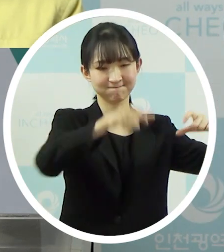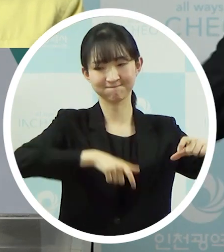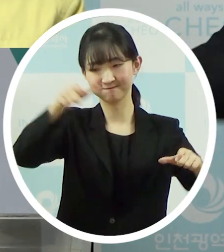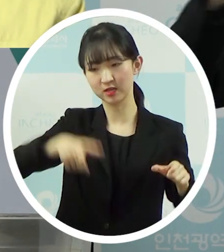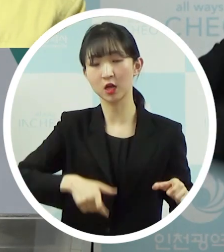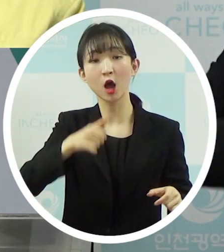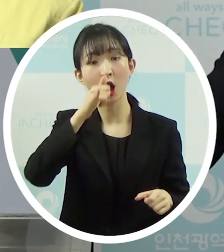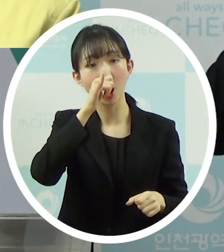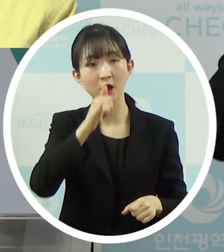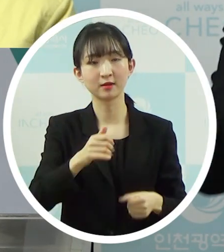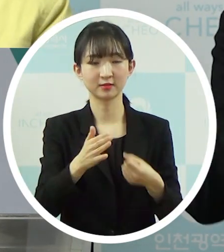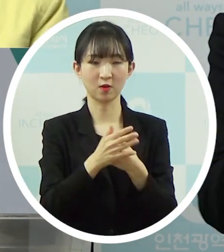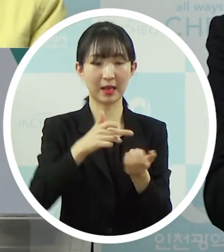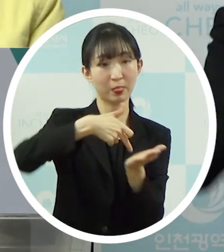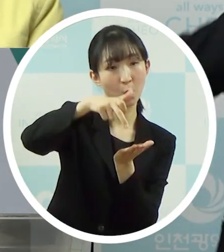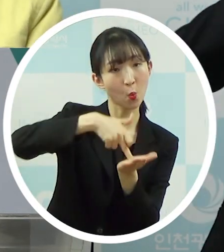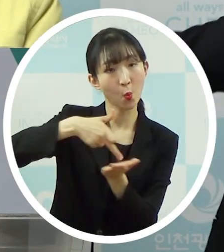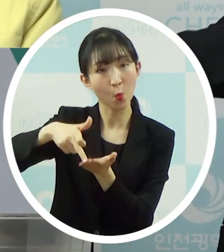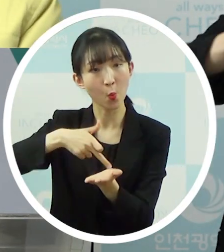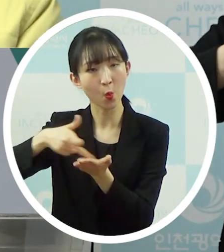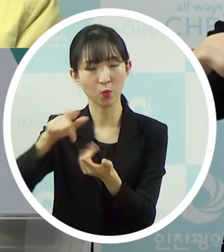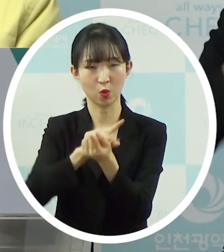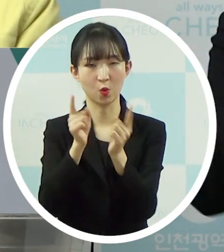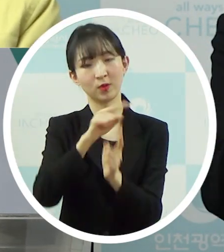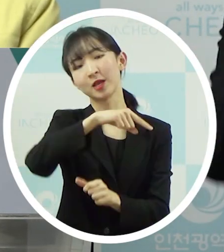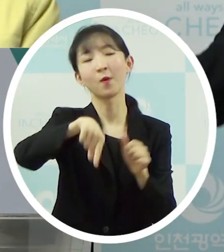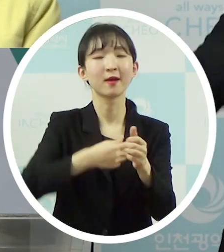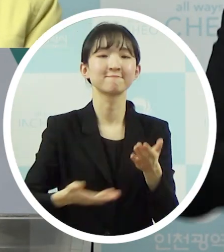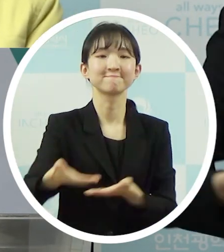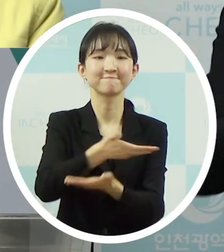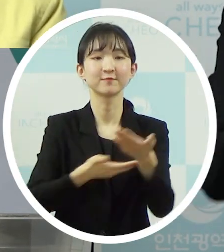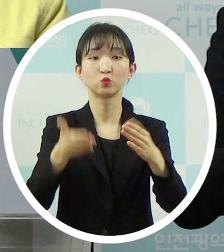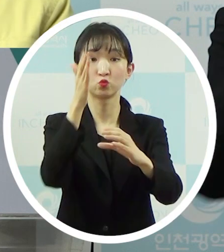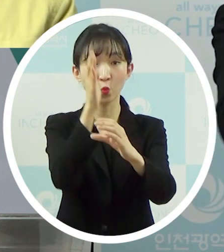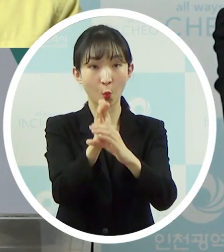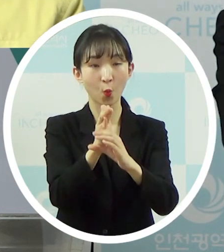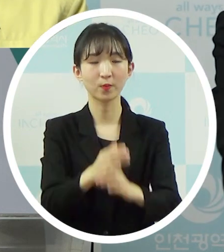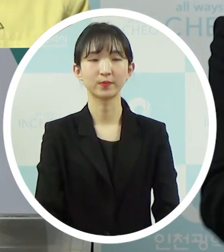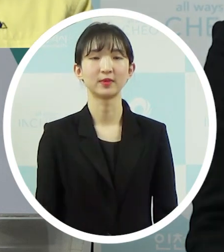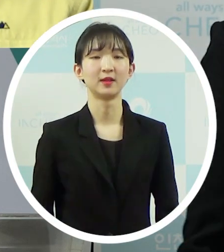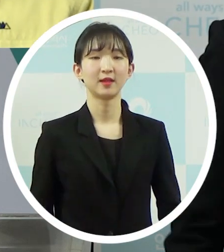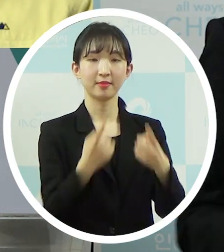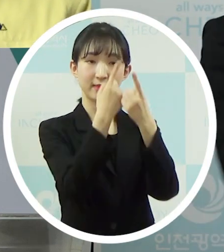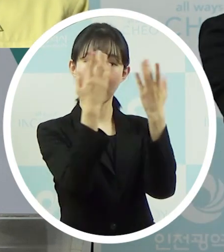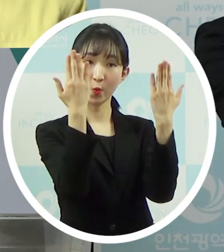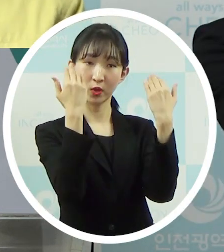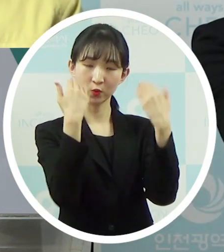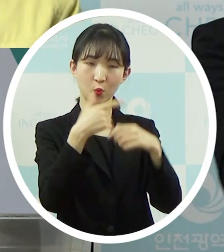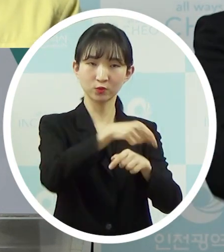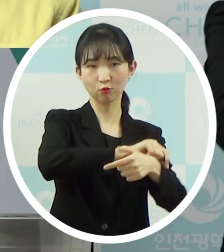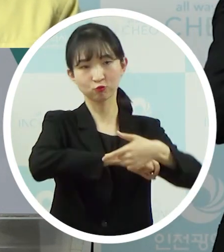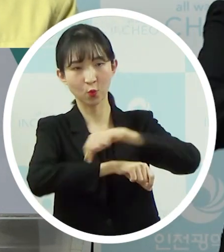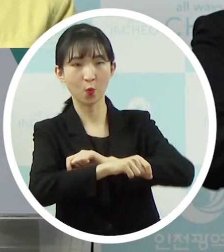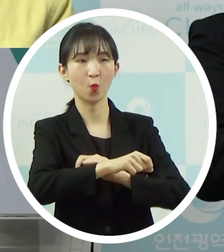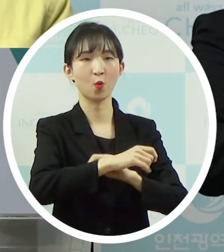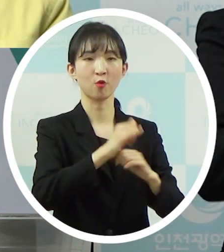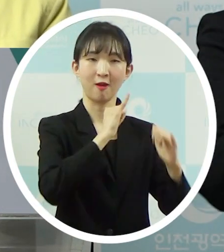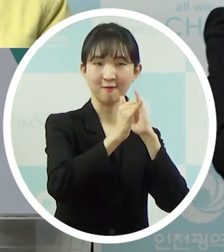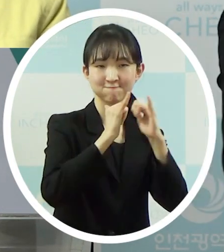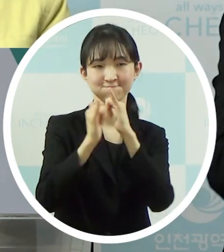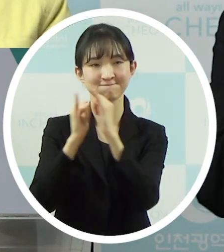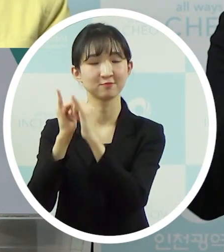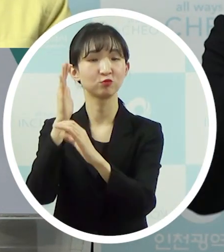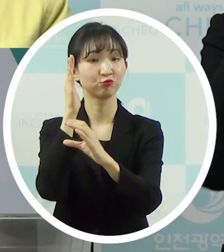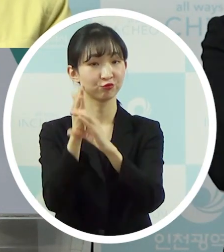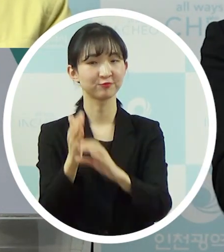쉽게 말씀드리면 단톡방이라든지 이런 것들을 통해서 상황을 공유를 하고 있고 대학들에서도 적극적으로 지금 하고 있는 그런 상황입니다.